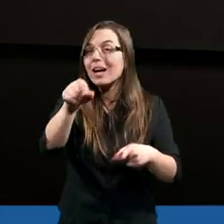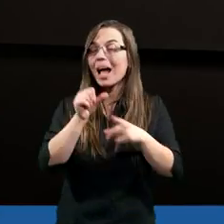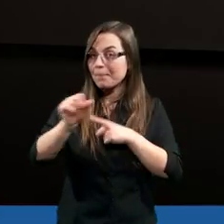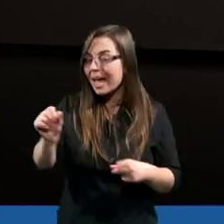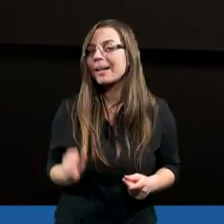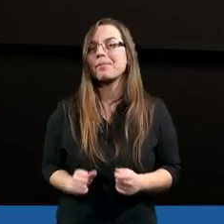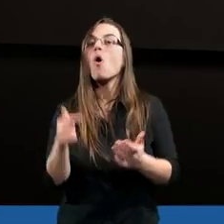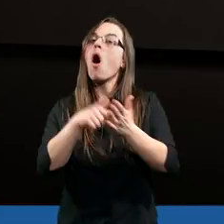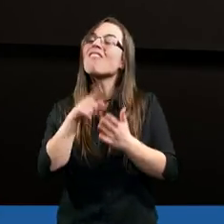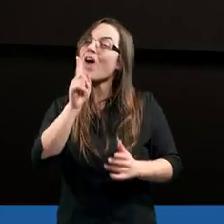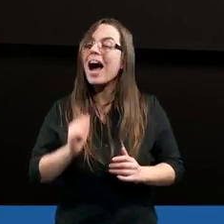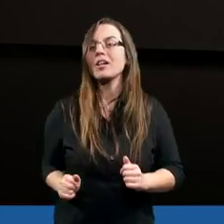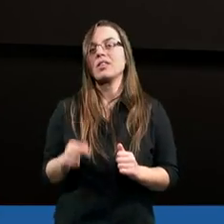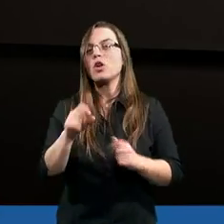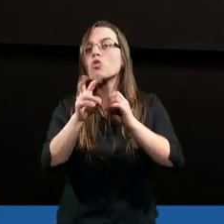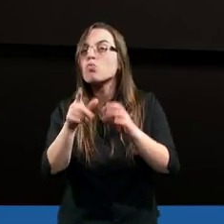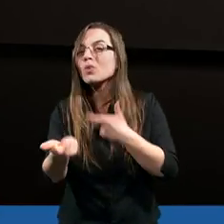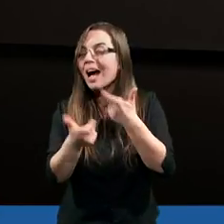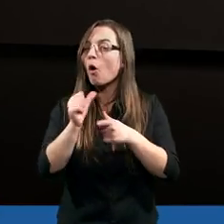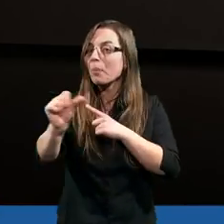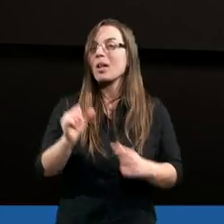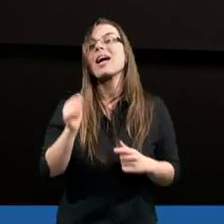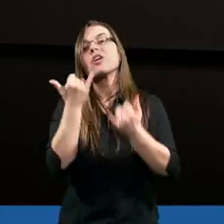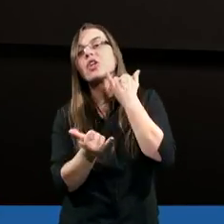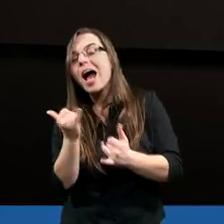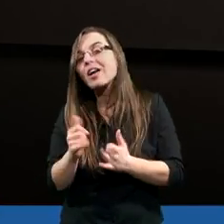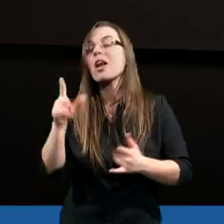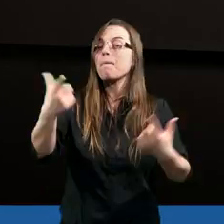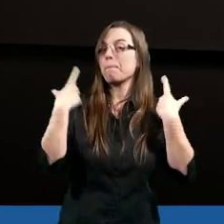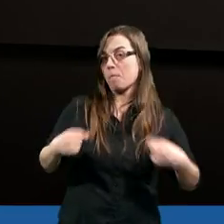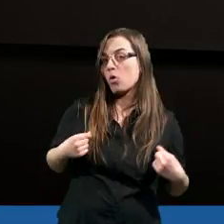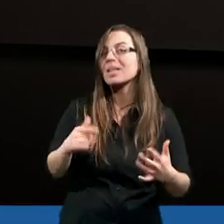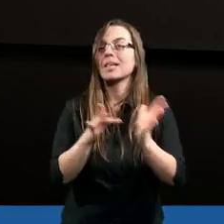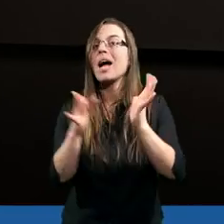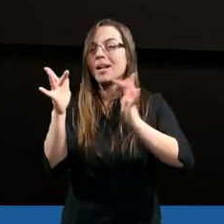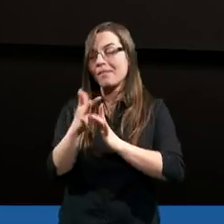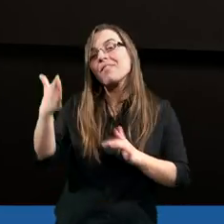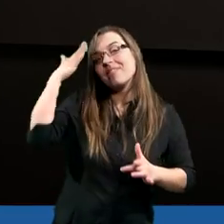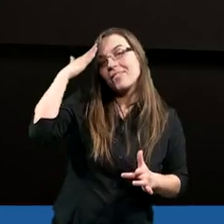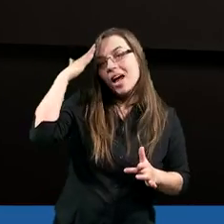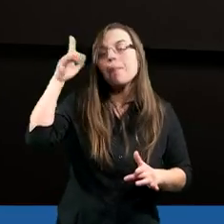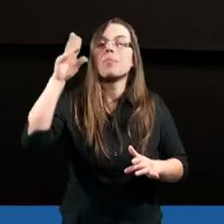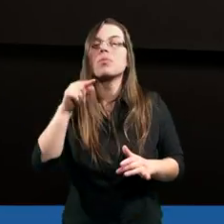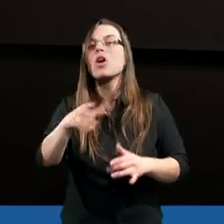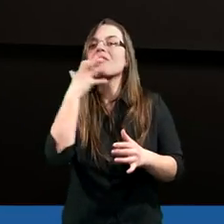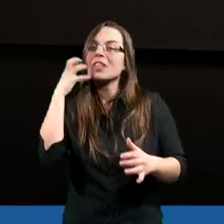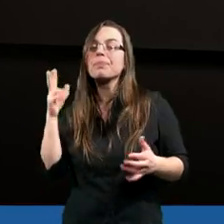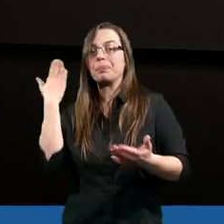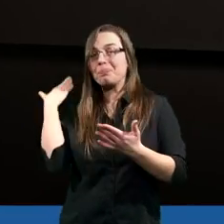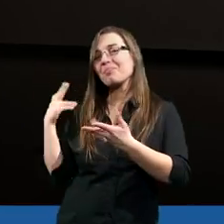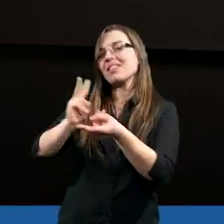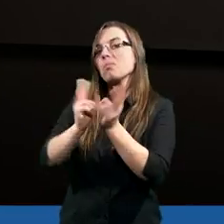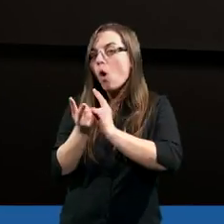właśnie postać Jezusa. A jeżeli postać Jezusa, to jak już wiemy z wcześniejszych naszych